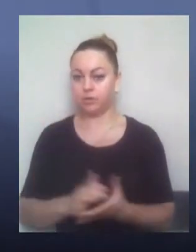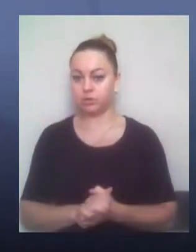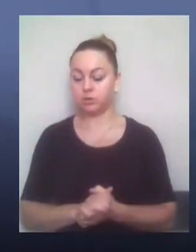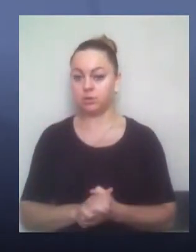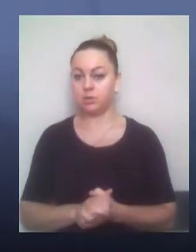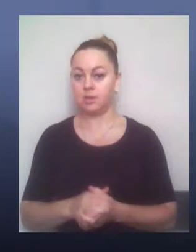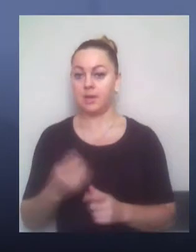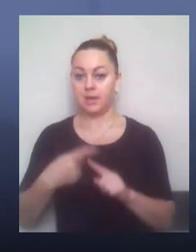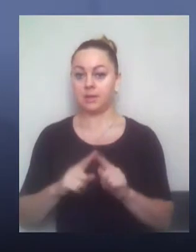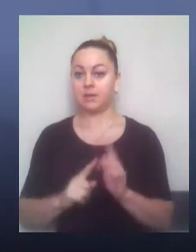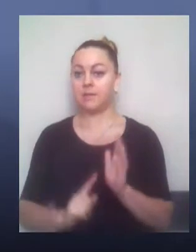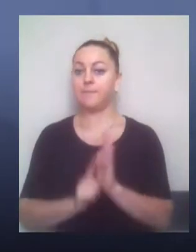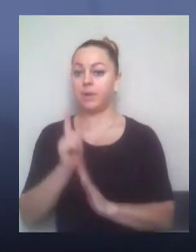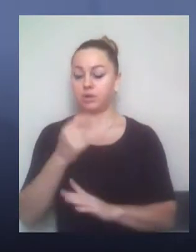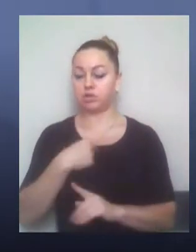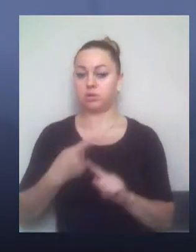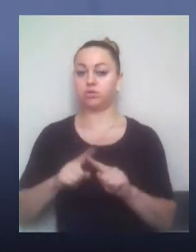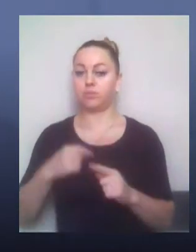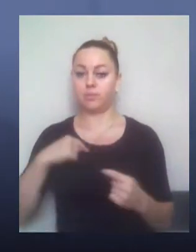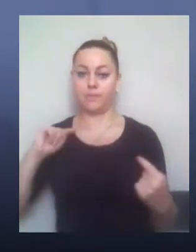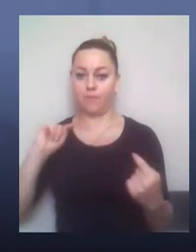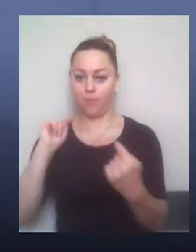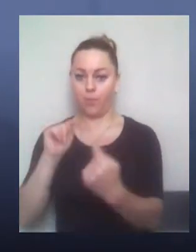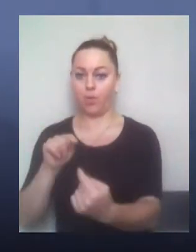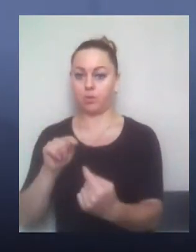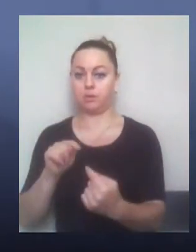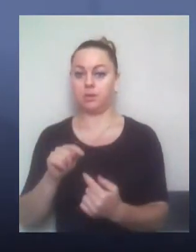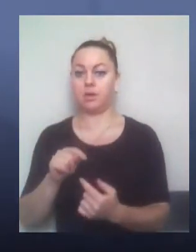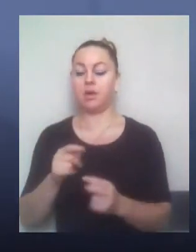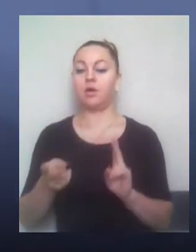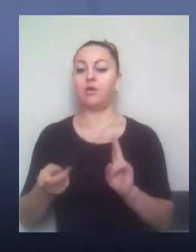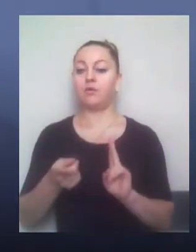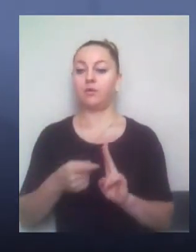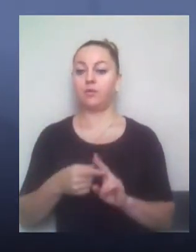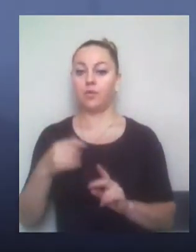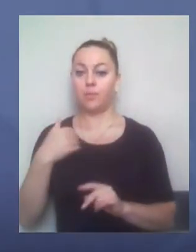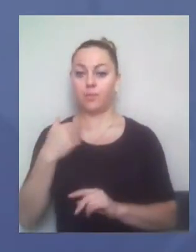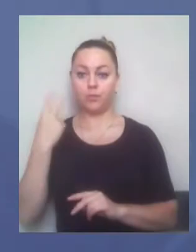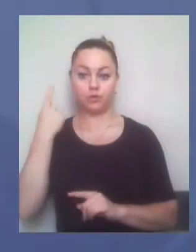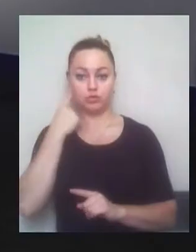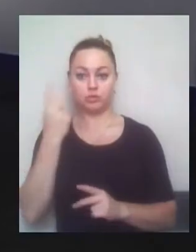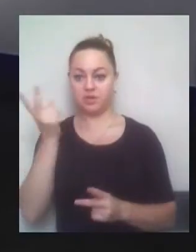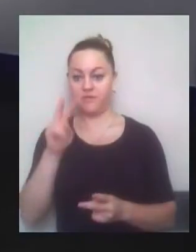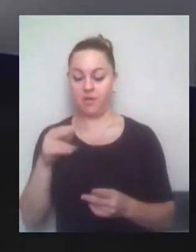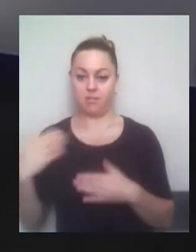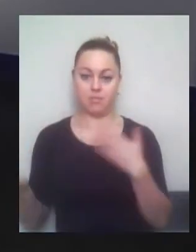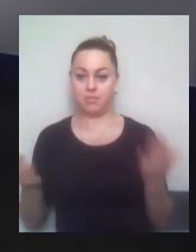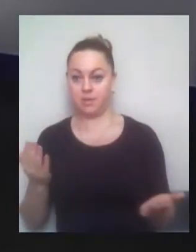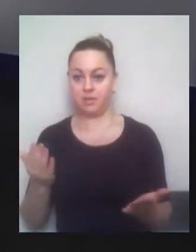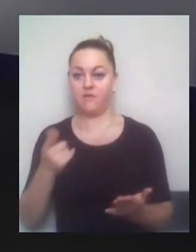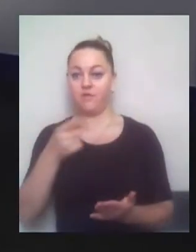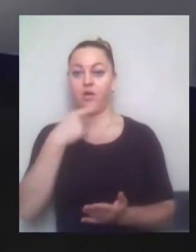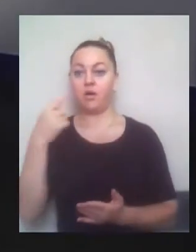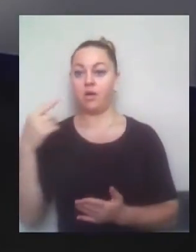початку, з-за чого ми були проти. Вторе. Ми бачили дві точки зору, Олега ще бачили, ви кажете, що не